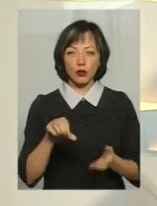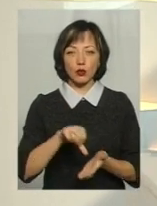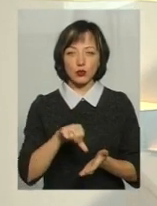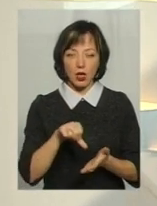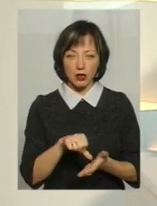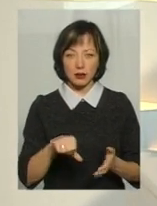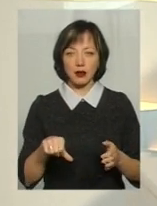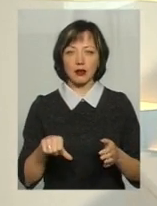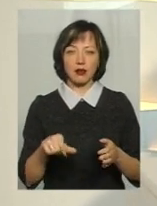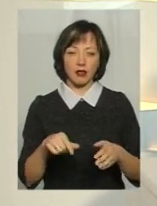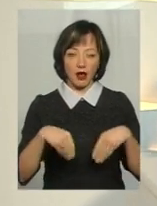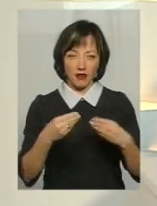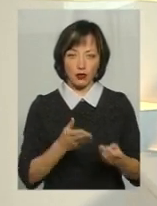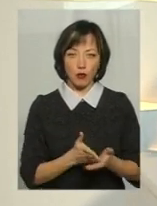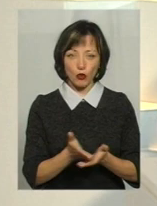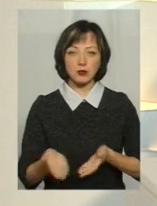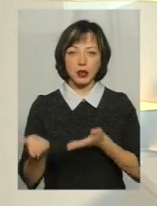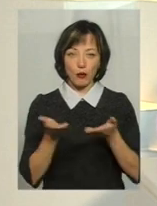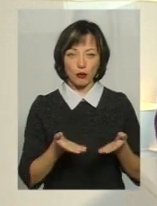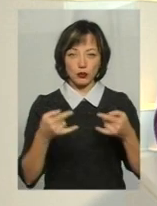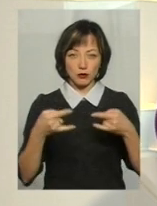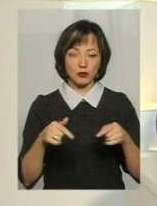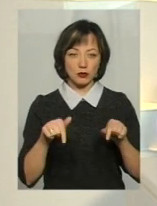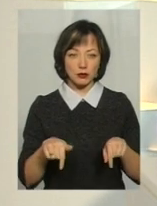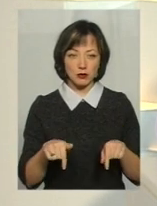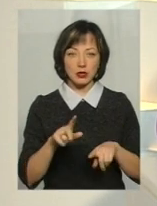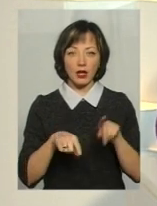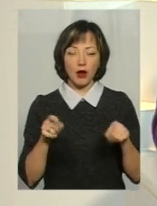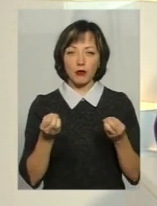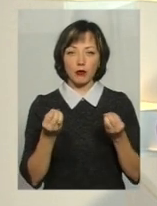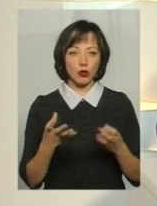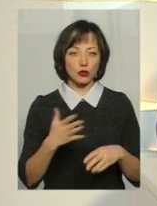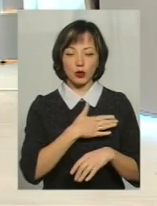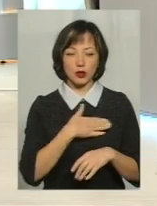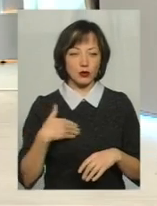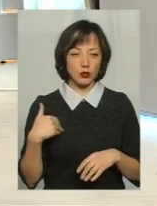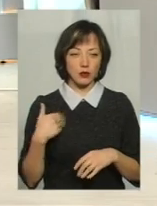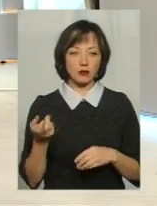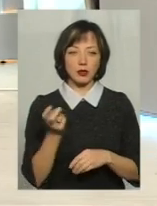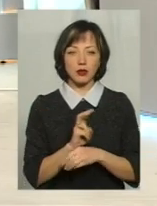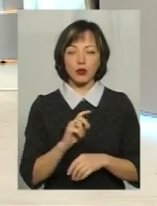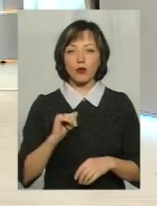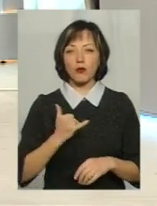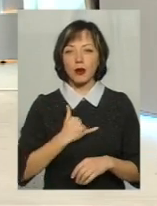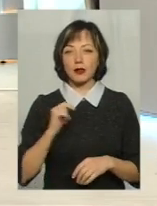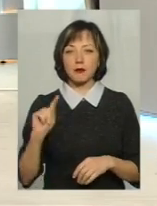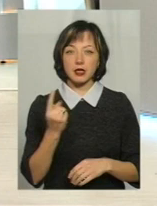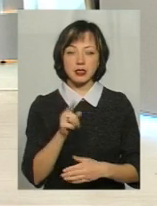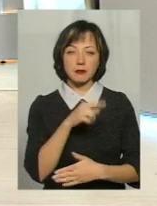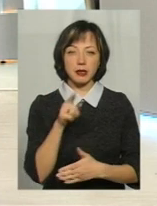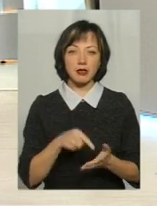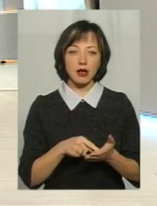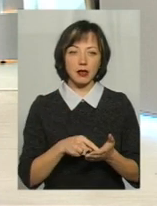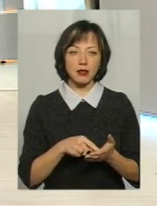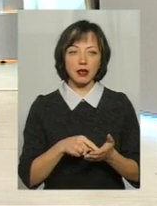ринку. Ми запрошували їх, на жаль, дехто просто не захотів. от якось у мене перше запитання, дехто